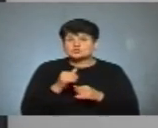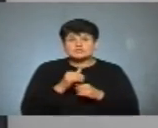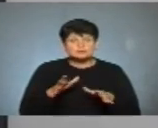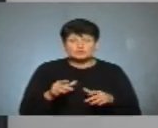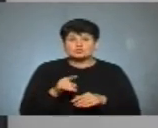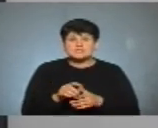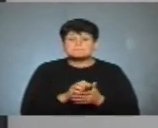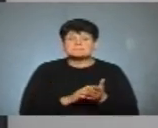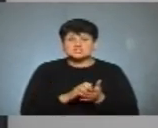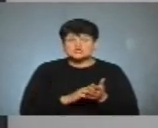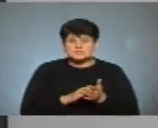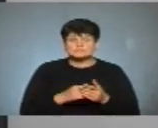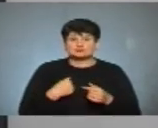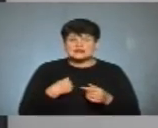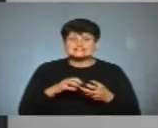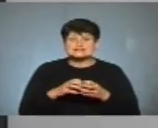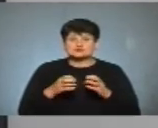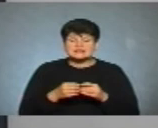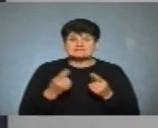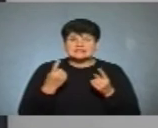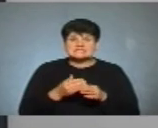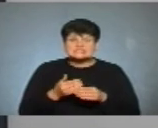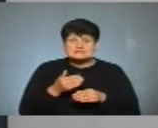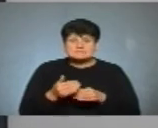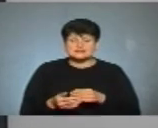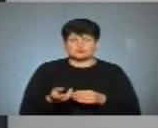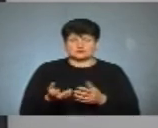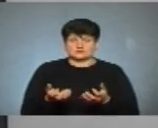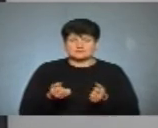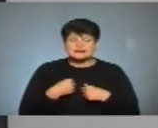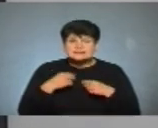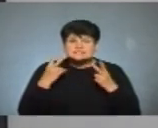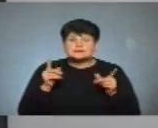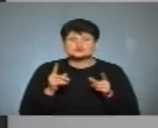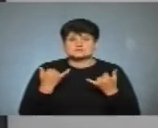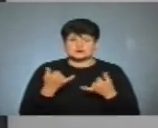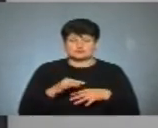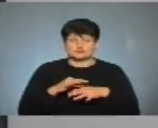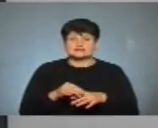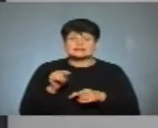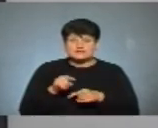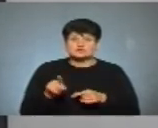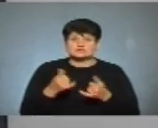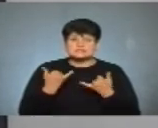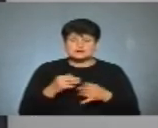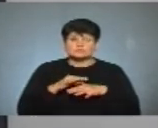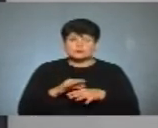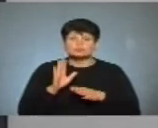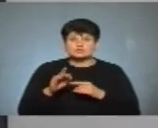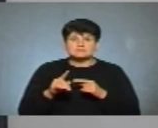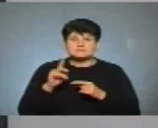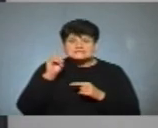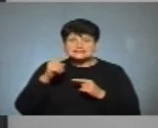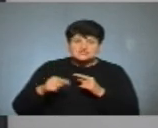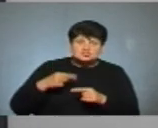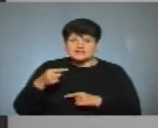по тій причині, тому що в нас результати з величезним запізненням приходять. Ми не знаємо, що справді зараз відбувається. Те, що відбувається зараз, ми будемо знати через два